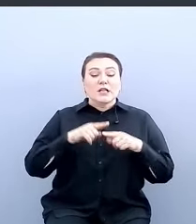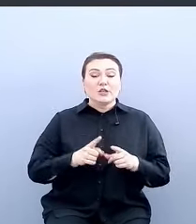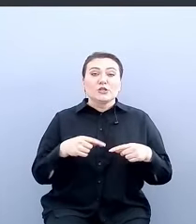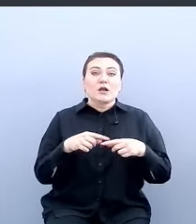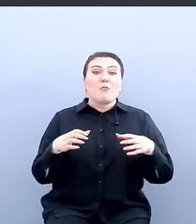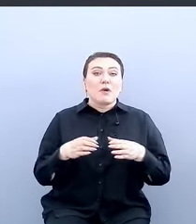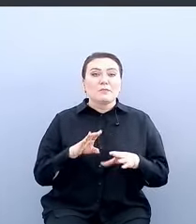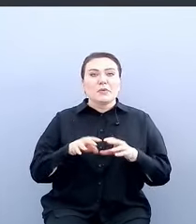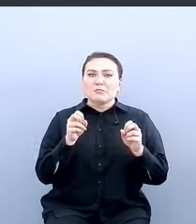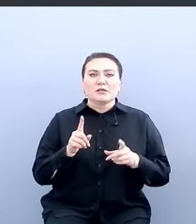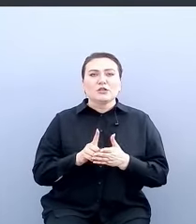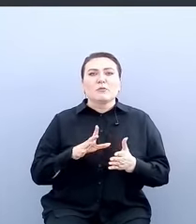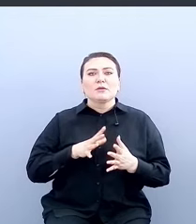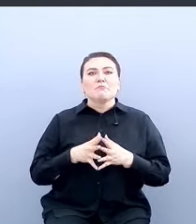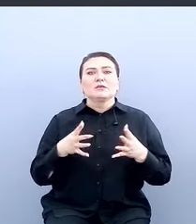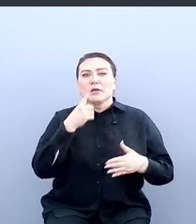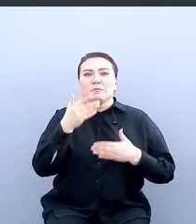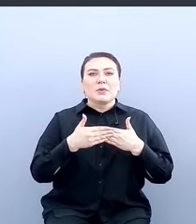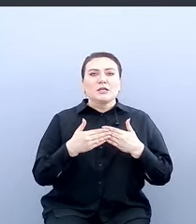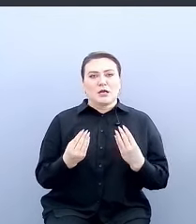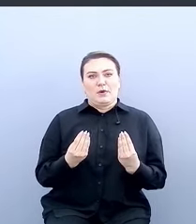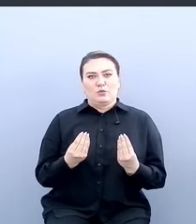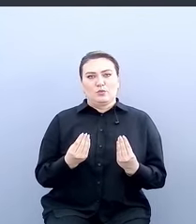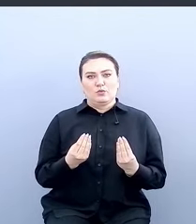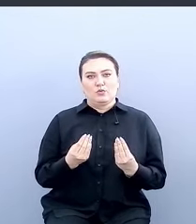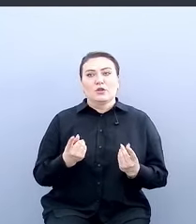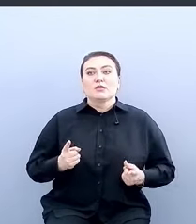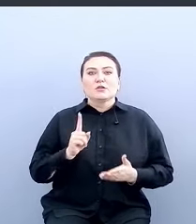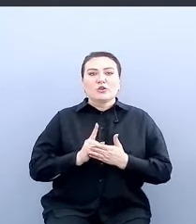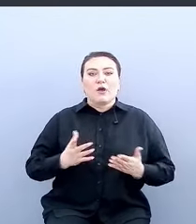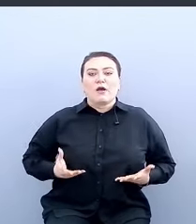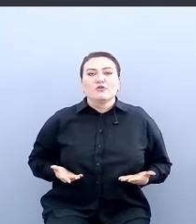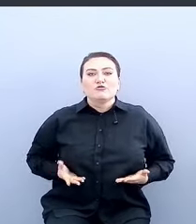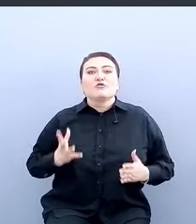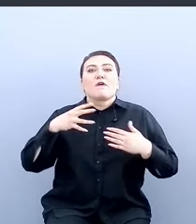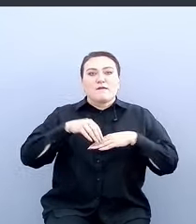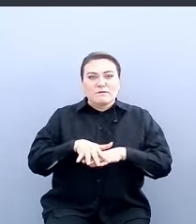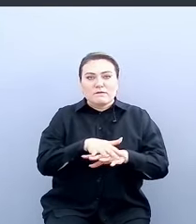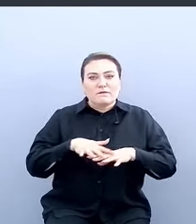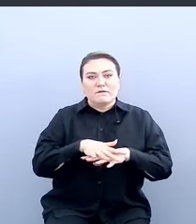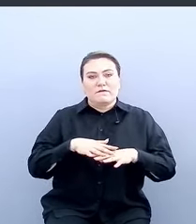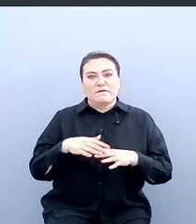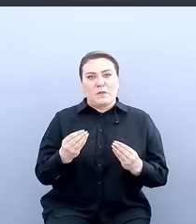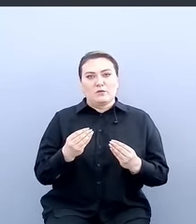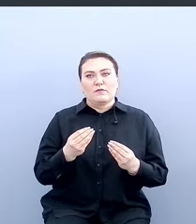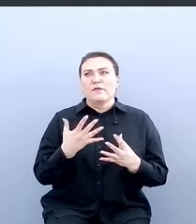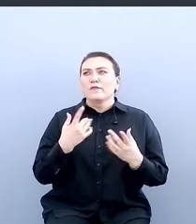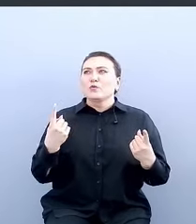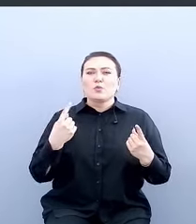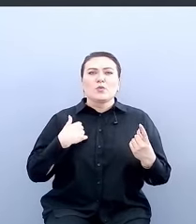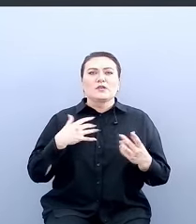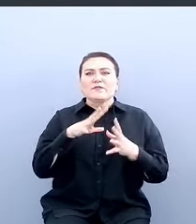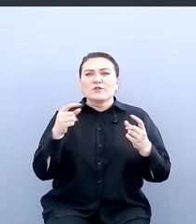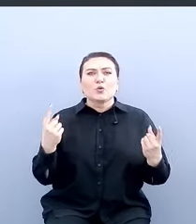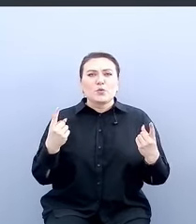компании безопасность должна быть максимально близко к продукту, должна жить в продукте. У нас, например, во всех крупных юнитах, во всех крупных